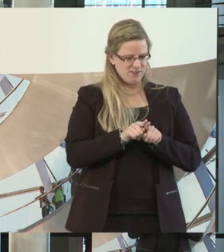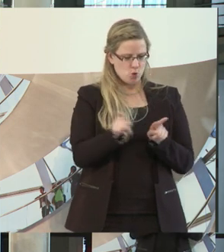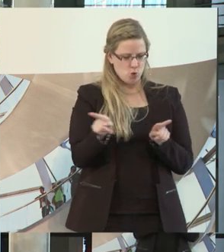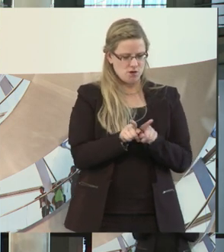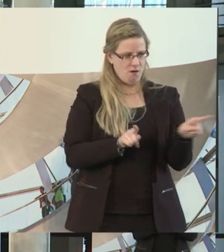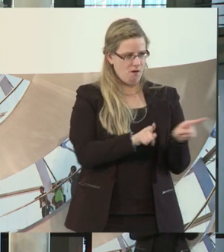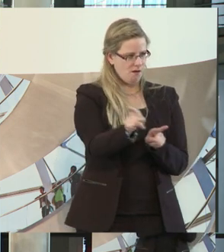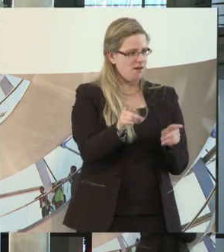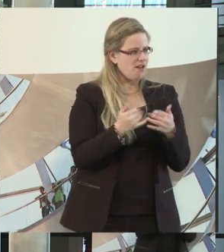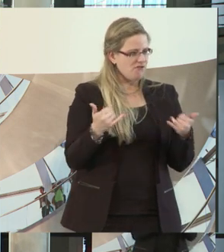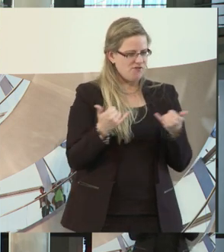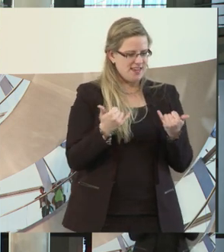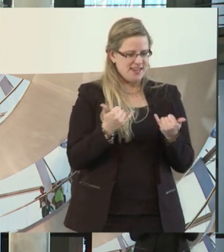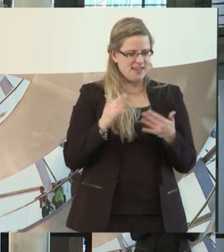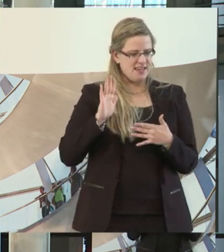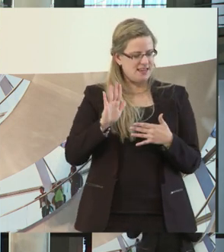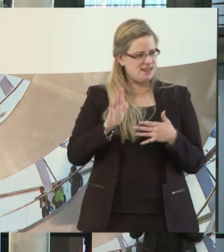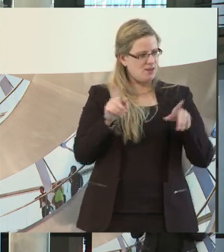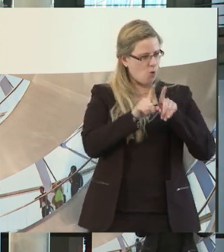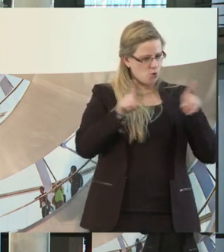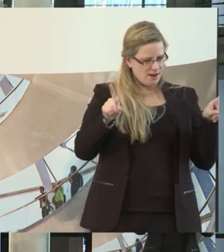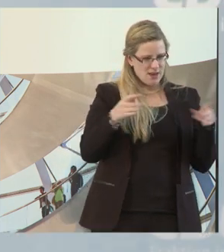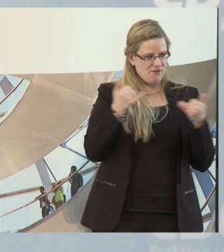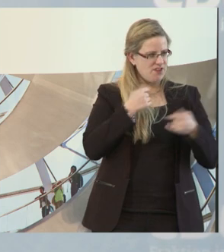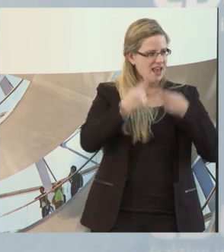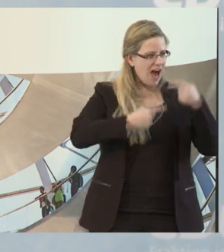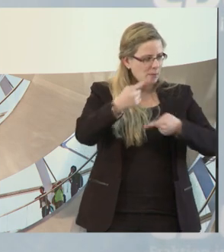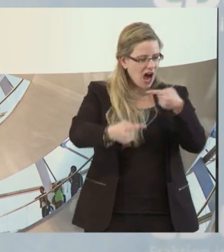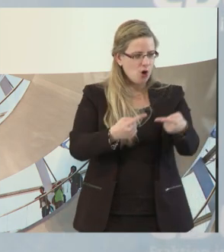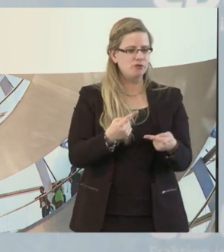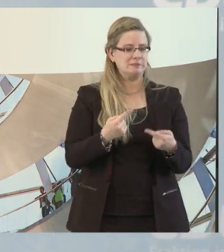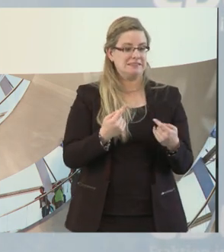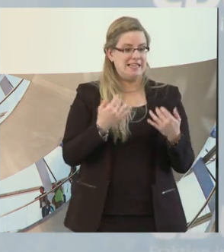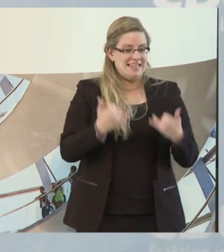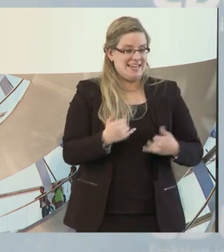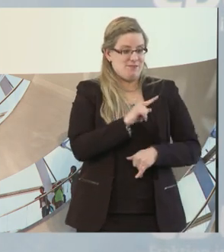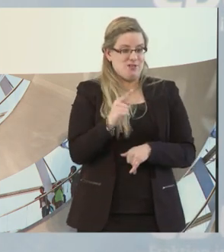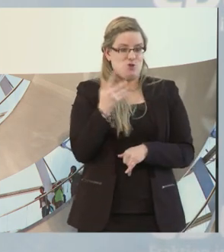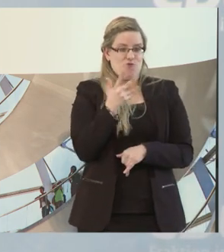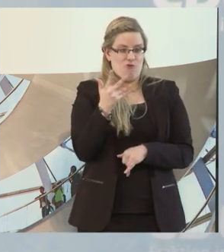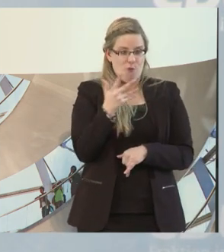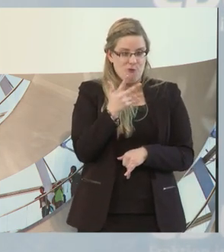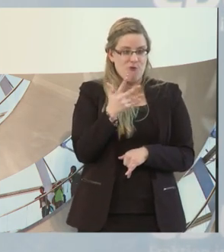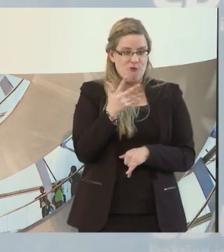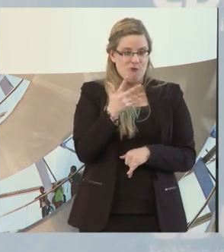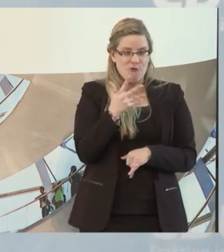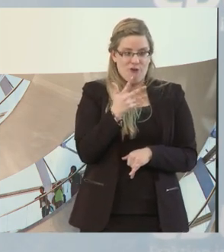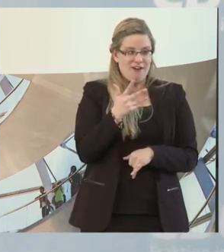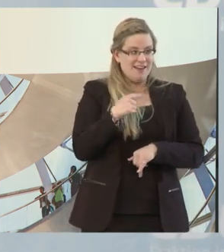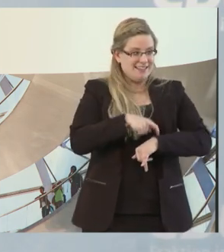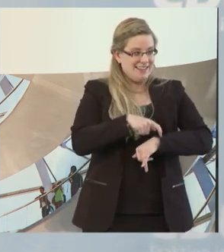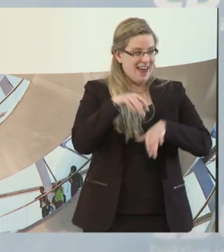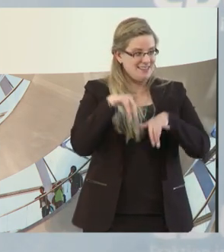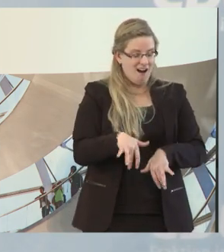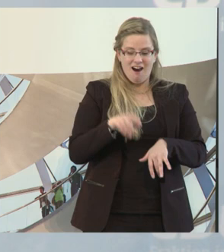den Unternehmen zusammen, was für Vorbehalte gibt es? Also ich habe jetzt bis 5 Uhr Zeit, um Herrn Adam davon zu überzeugen, dass ich ihn